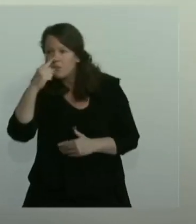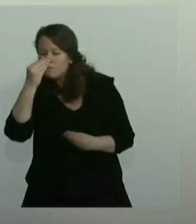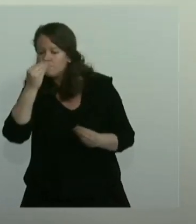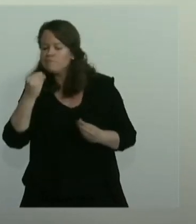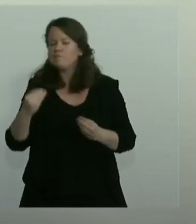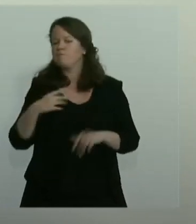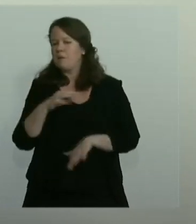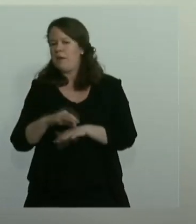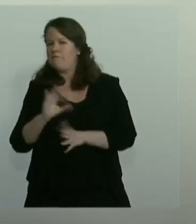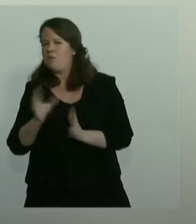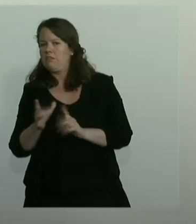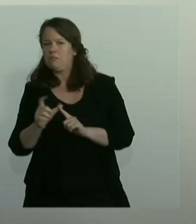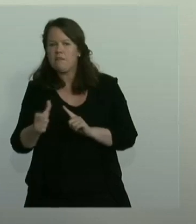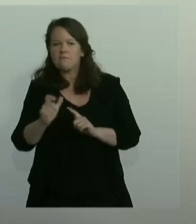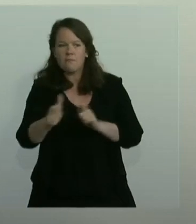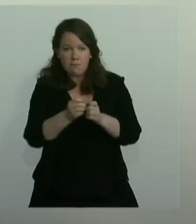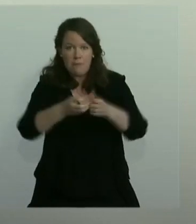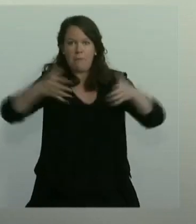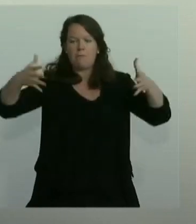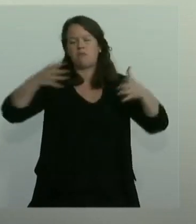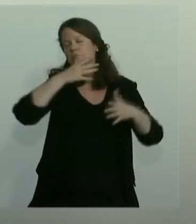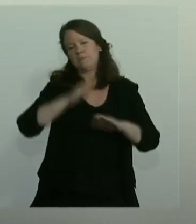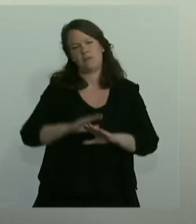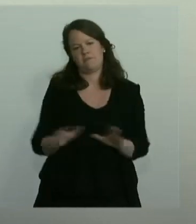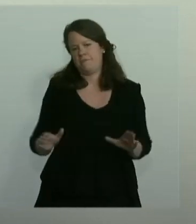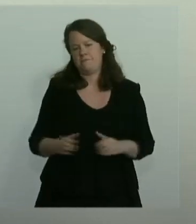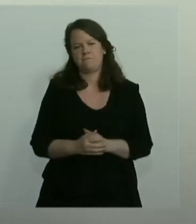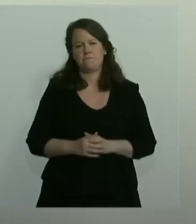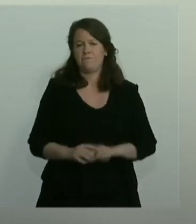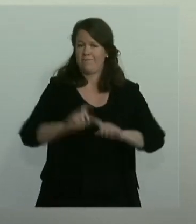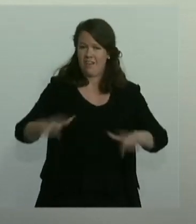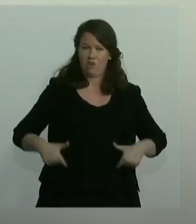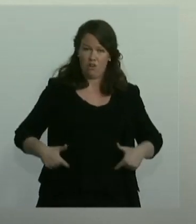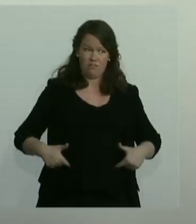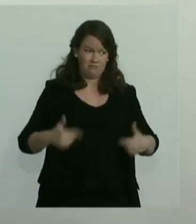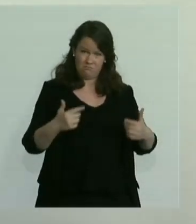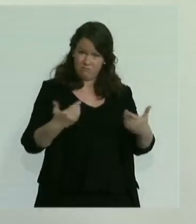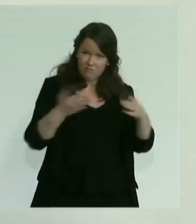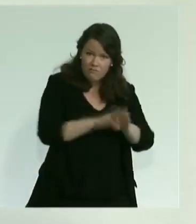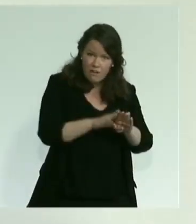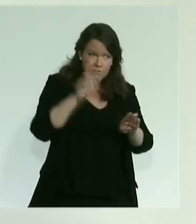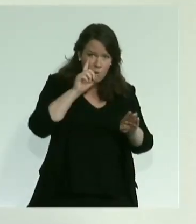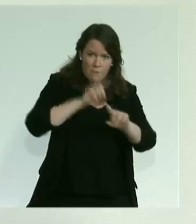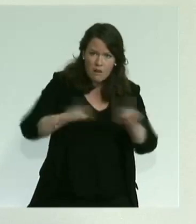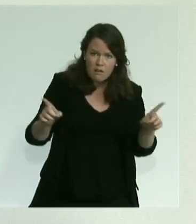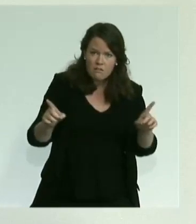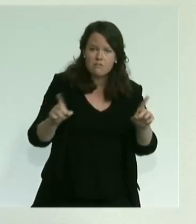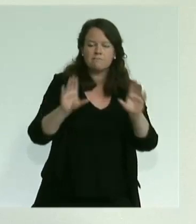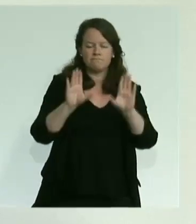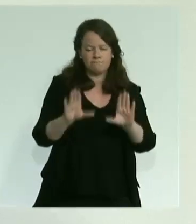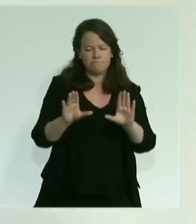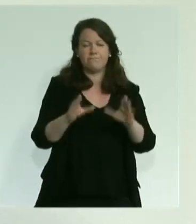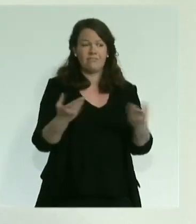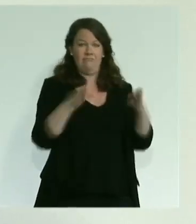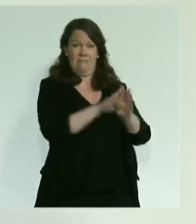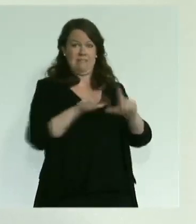Pourquoi est-ce que nous maintenons les écoles ouvertes ? La fermeture des écoles, c'est une décision de dernier recours, que nous voulons à tout prix éviter